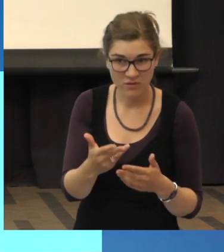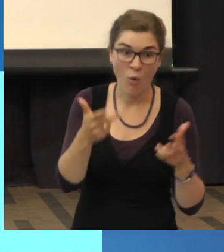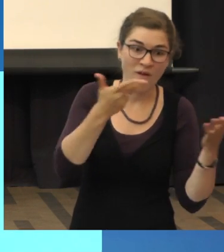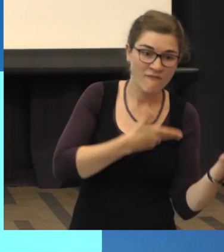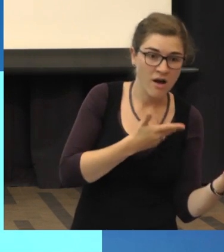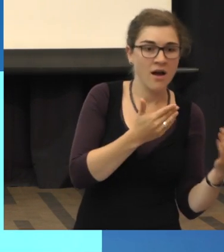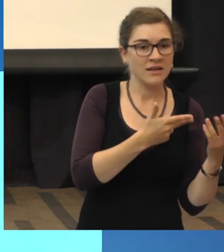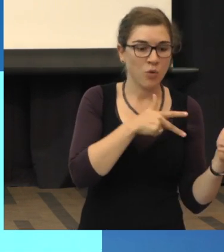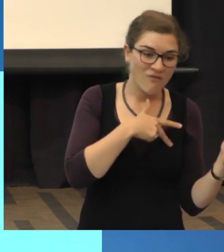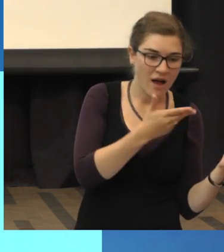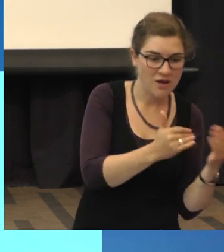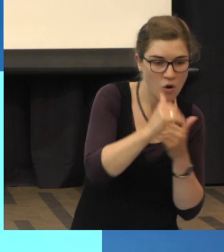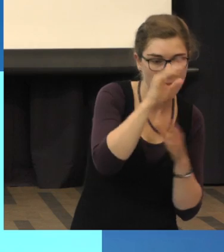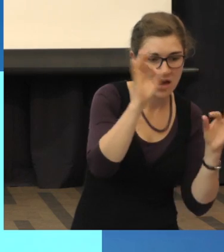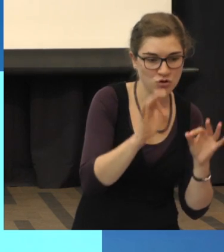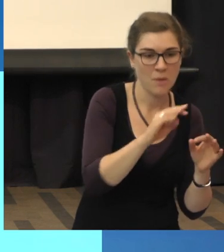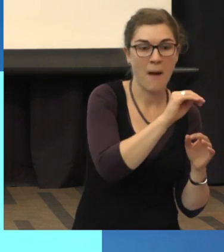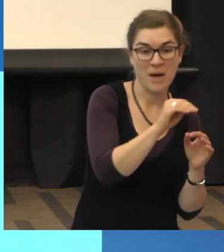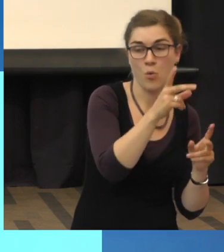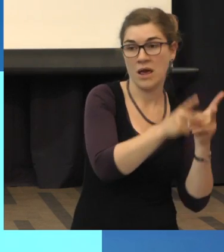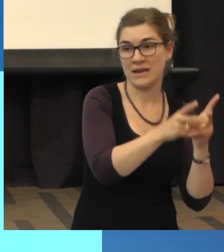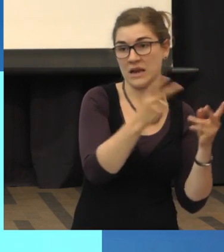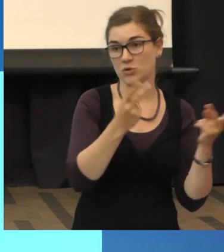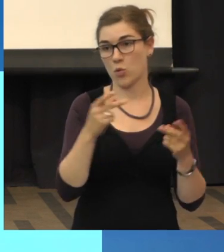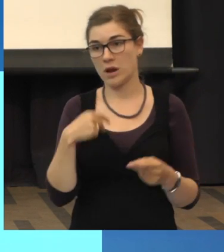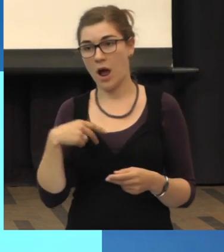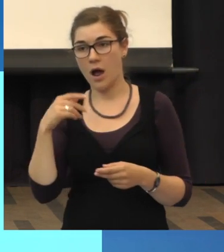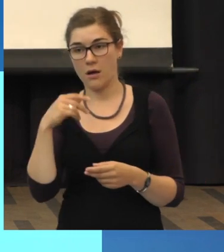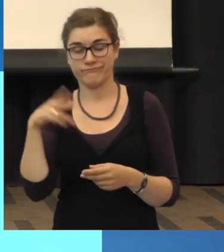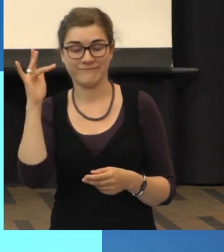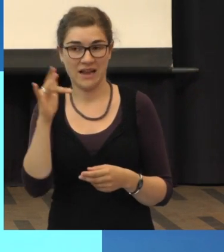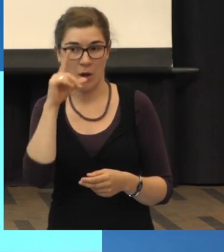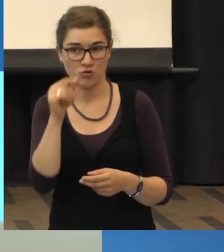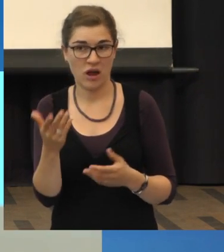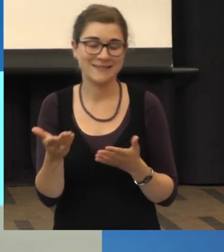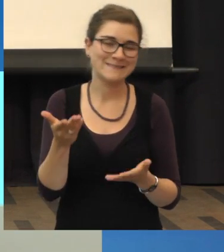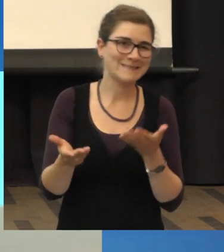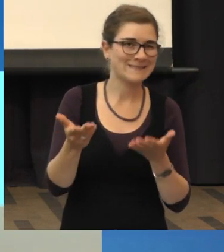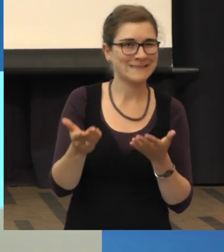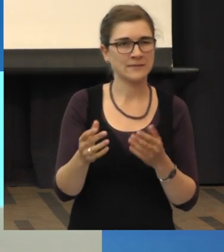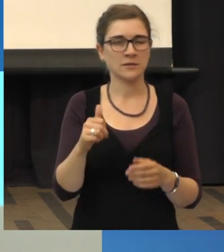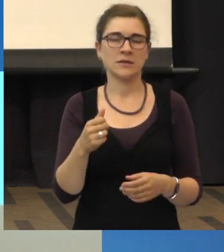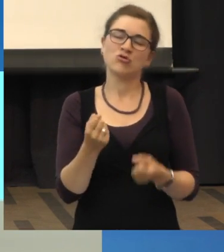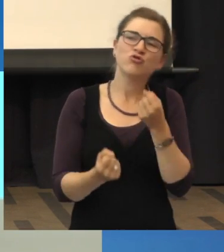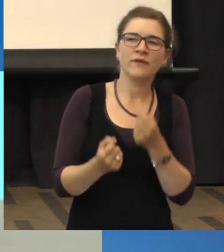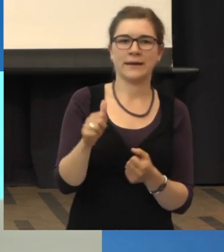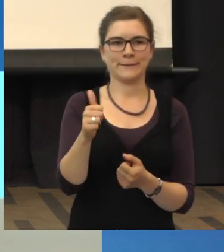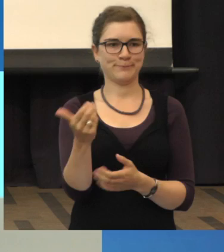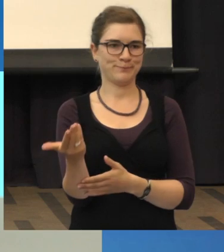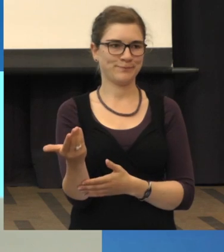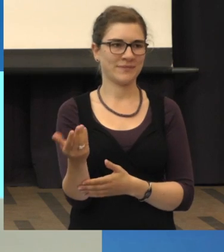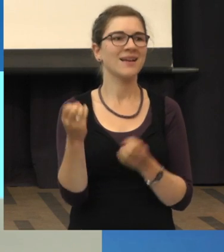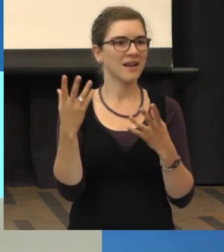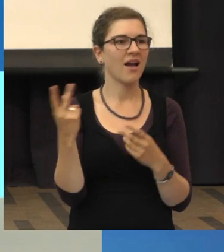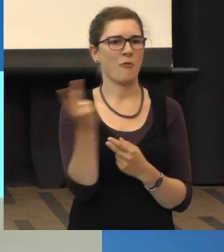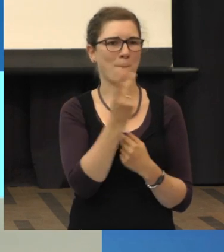graue Starr oder ist es die Makuladegeneration? Die ist häufig nicht ganz einfach zu beurteilen, weil beides das Sehen